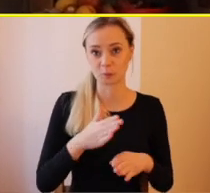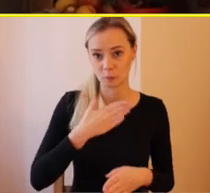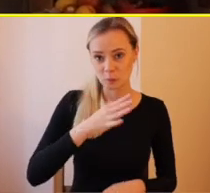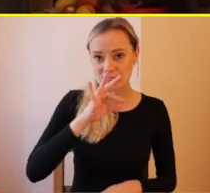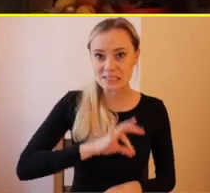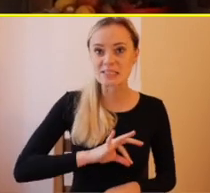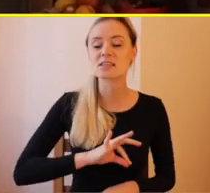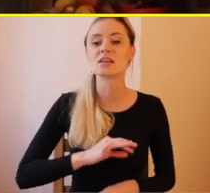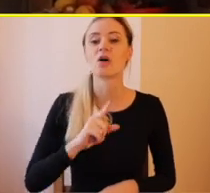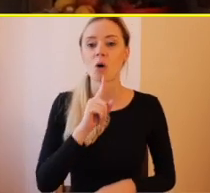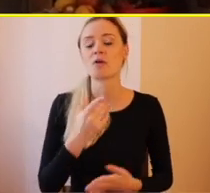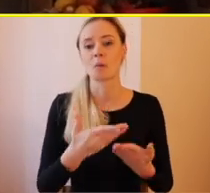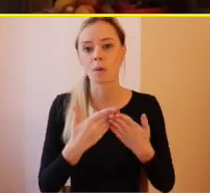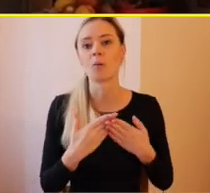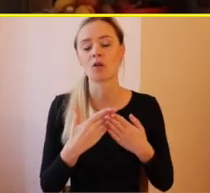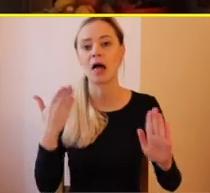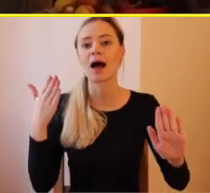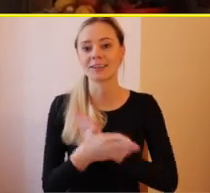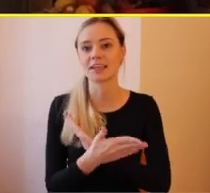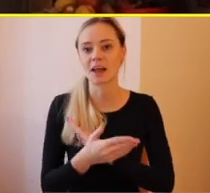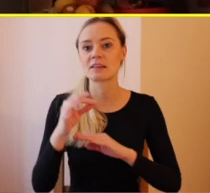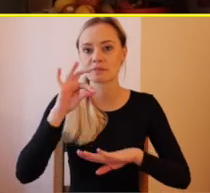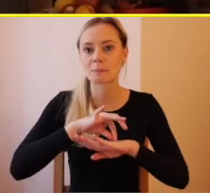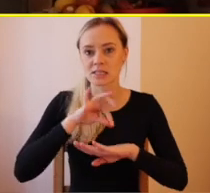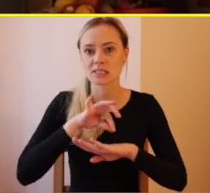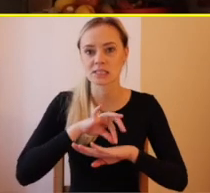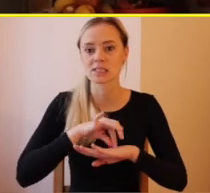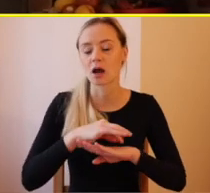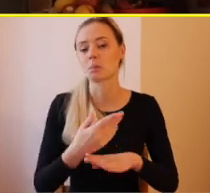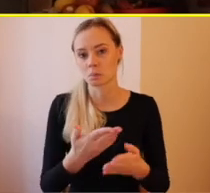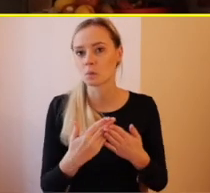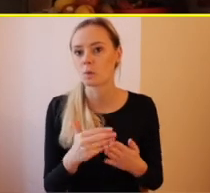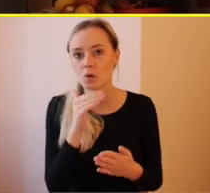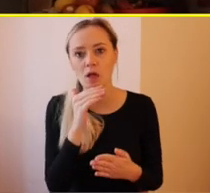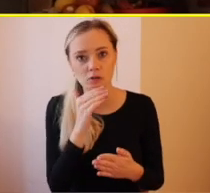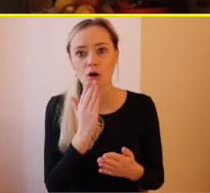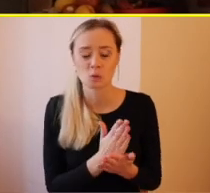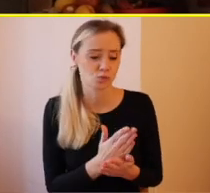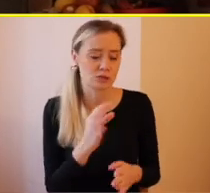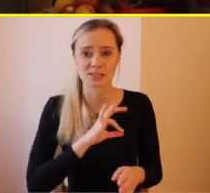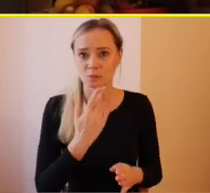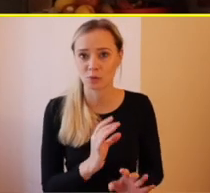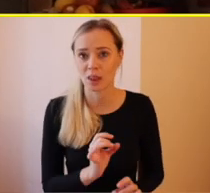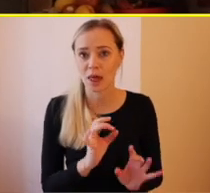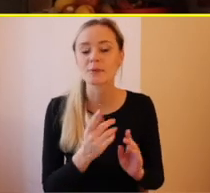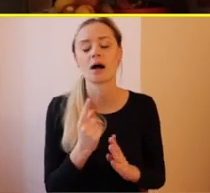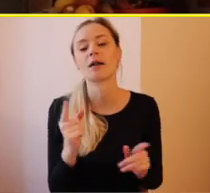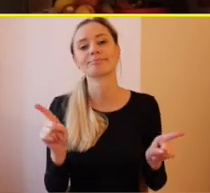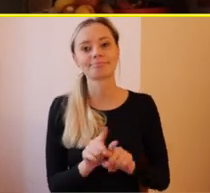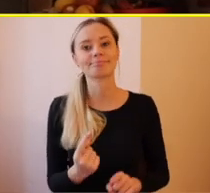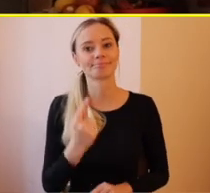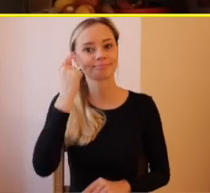pomohla práve alternatívna medicína. Ale uvedomujem si, že